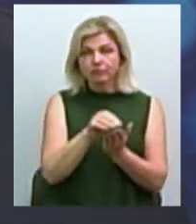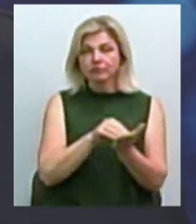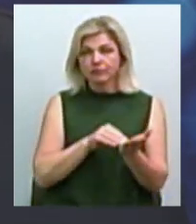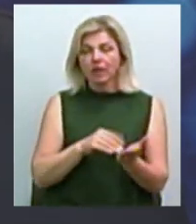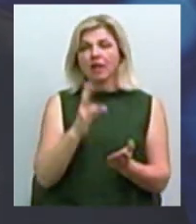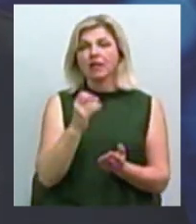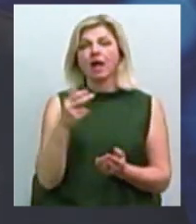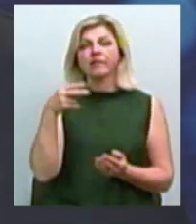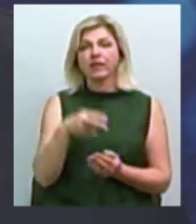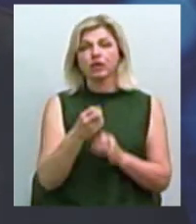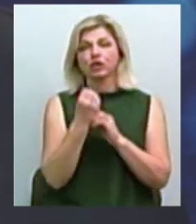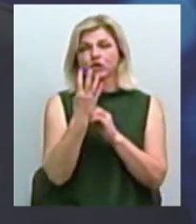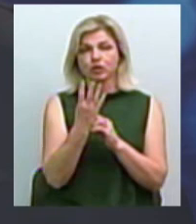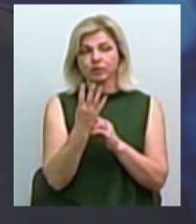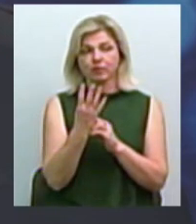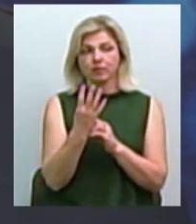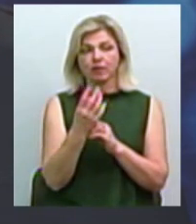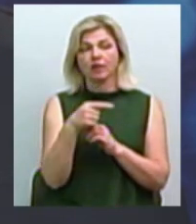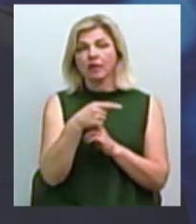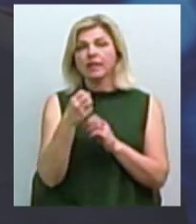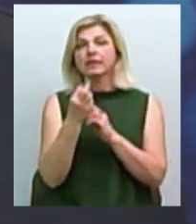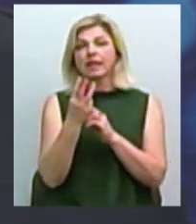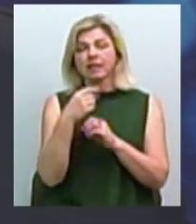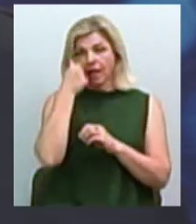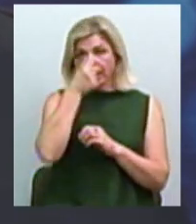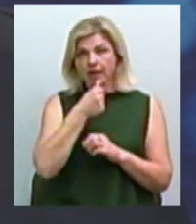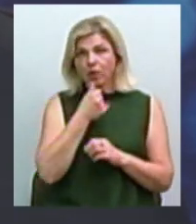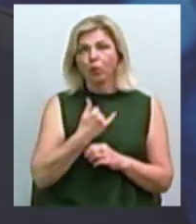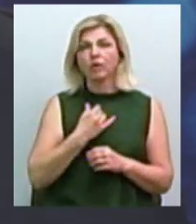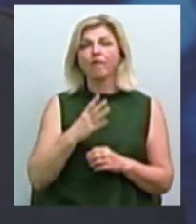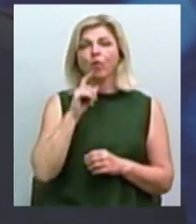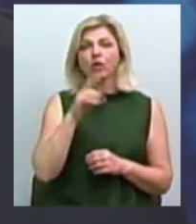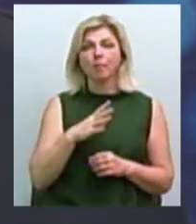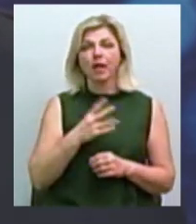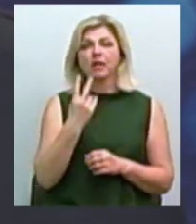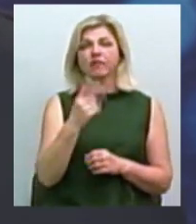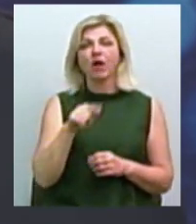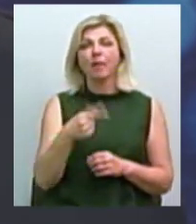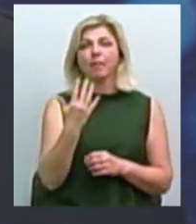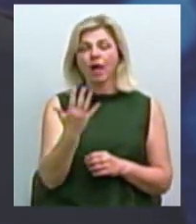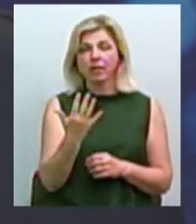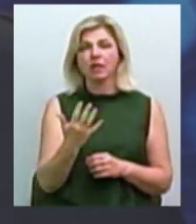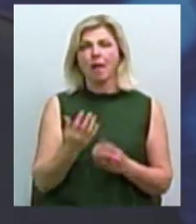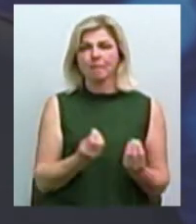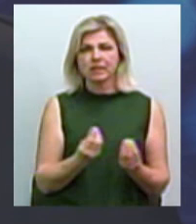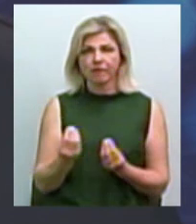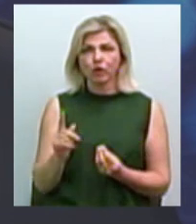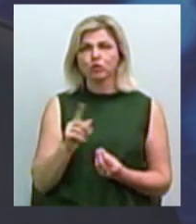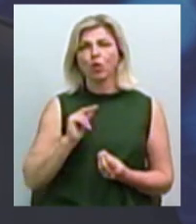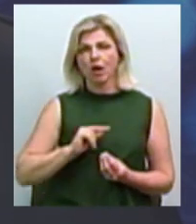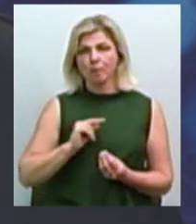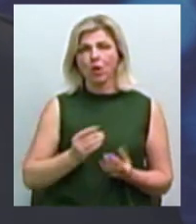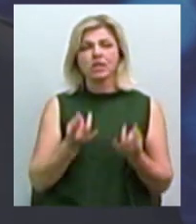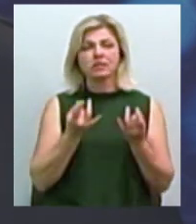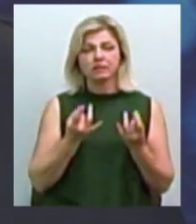на 2014-2013 рік, на 1 січня, у нас було в Україні 2,5 мільйонів суб'єктів господарювання, що працювали на спрощенні